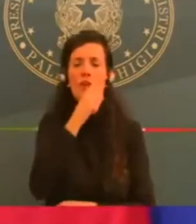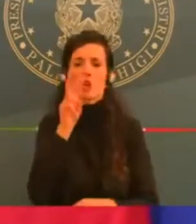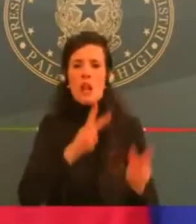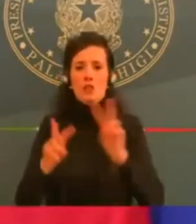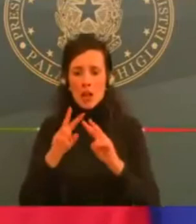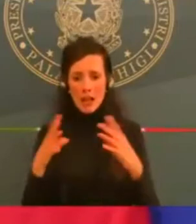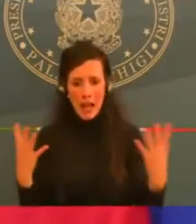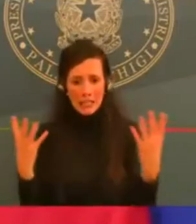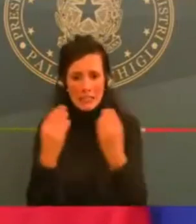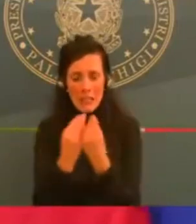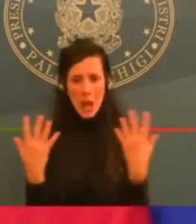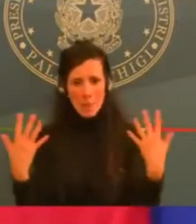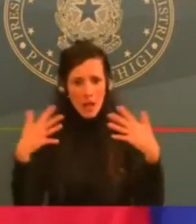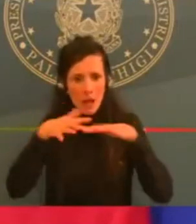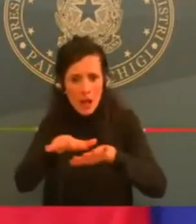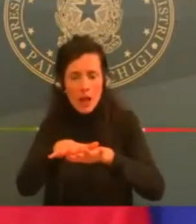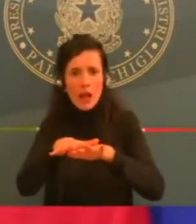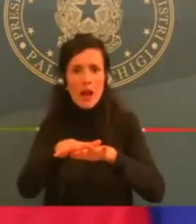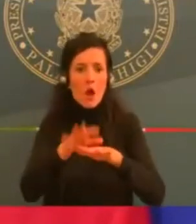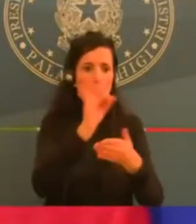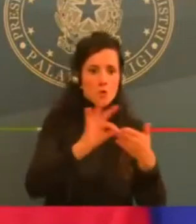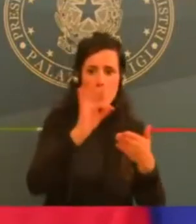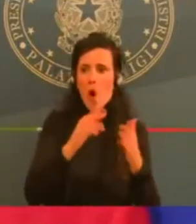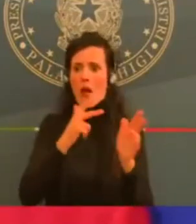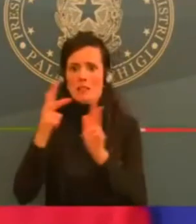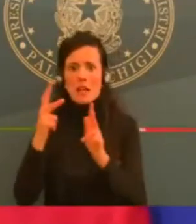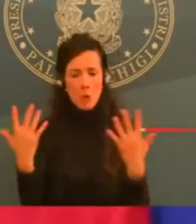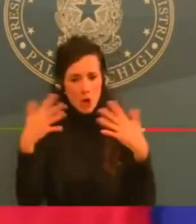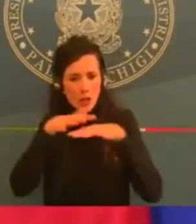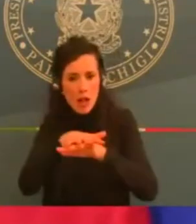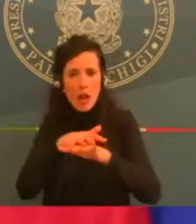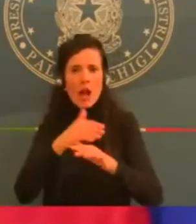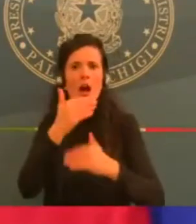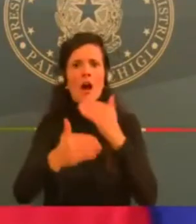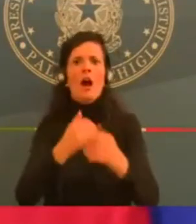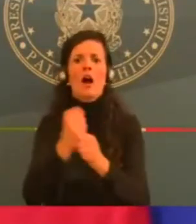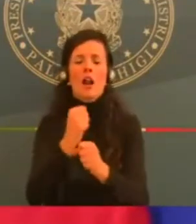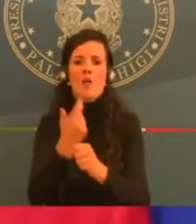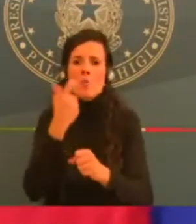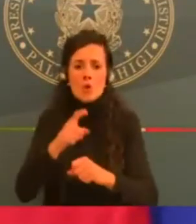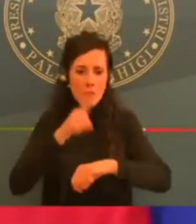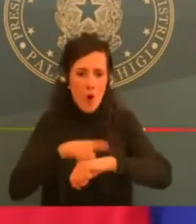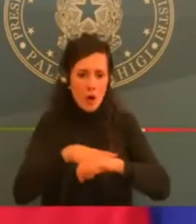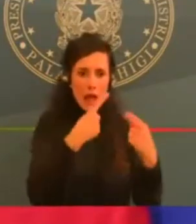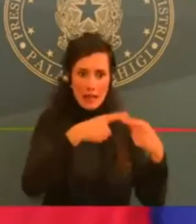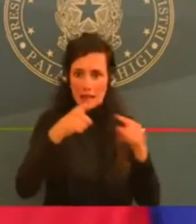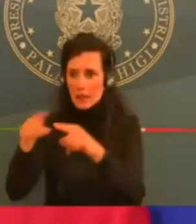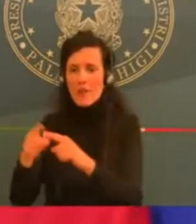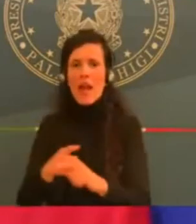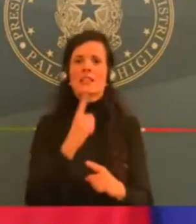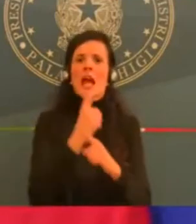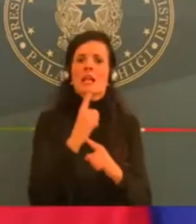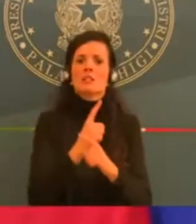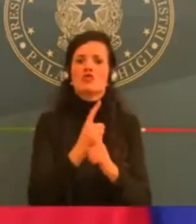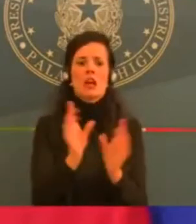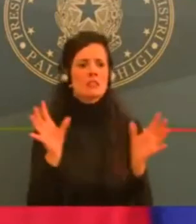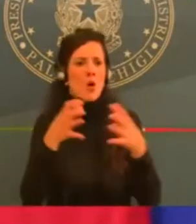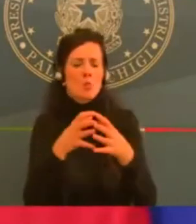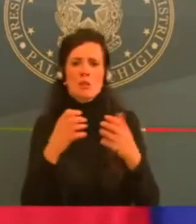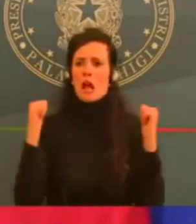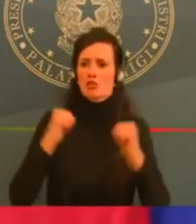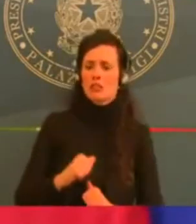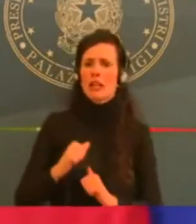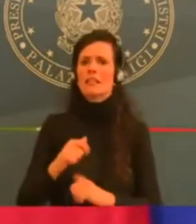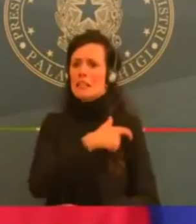cittadine, sindaci, amministrazioni locali e via discorrendo. Differenziare gli orari, farlo una volta per tutti a livello nazionale